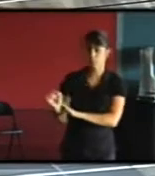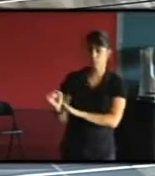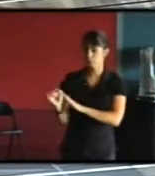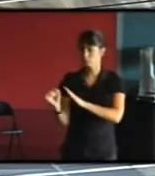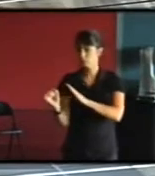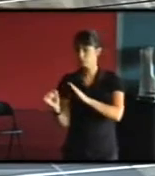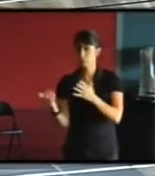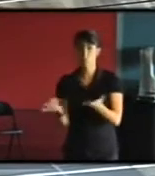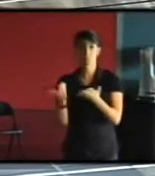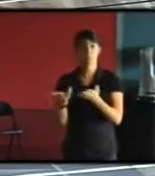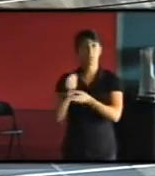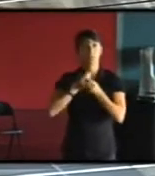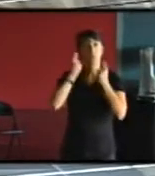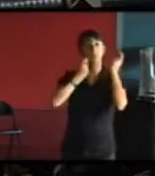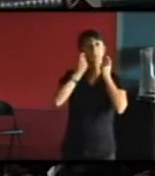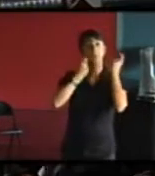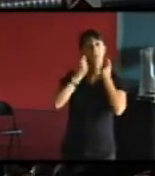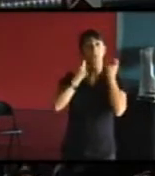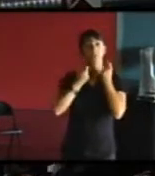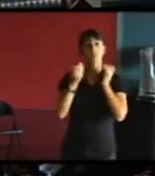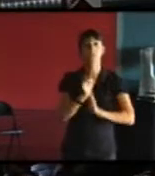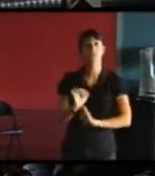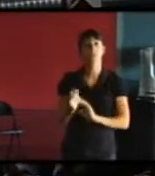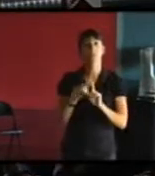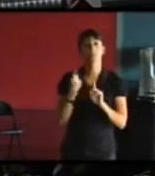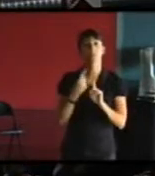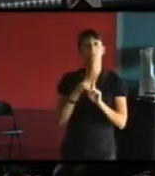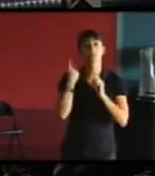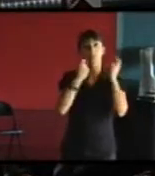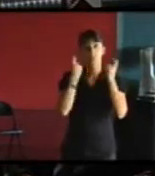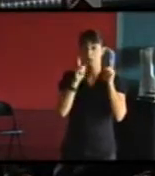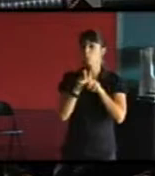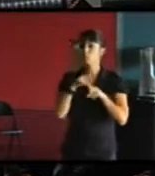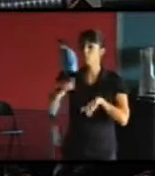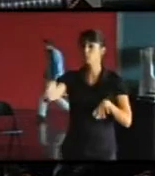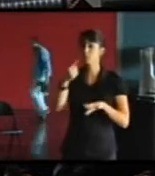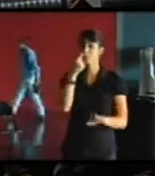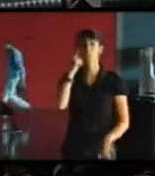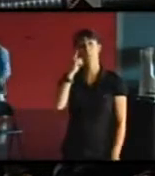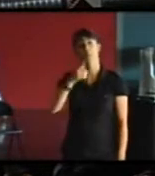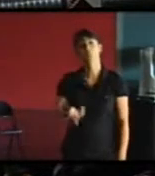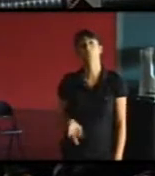indispensable de se poser toutes ces questions et quelle est la valeur d'usage aussi de ces bâtiments-là